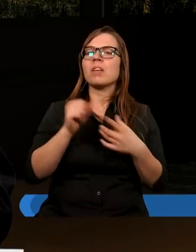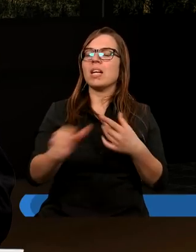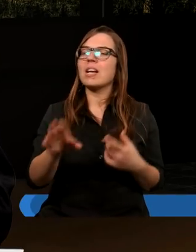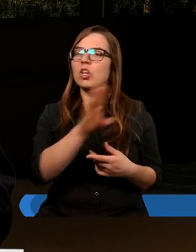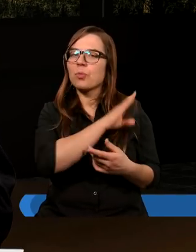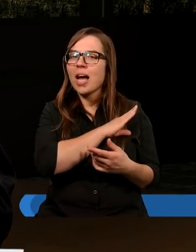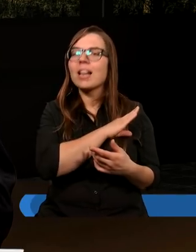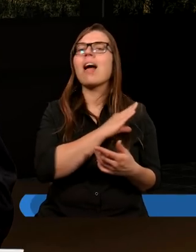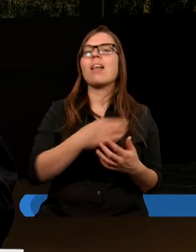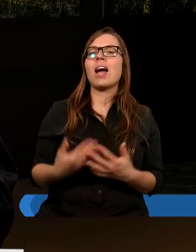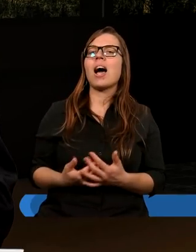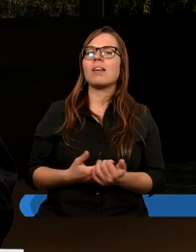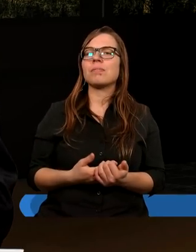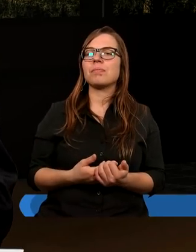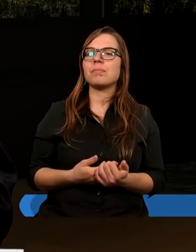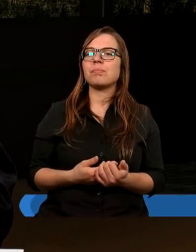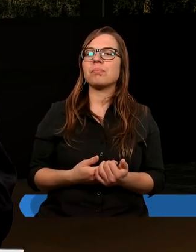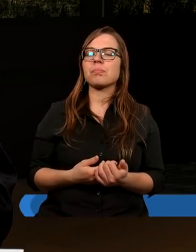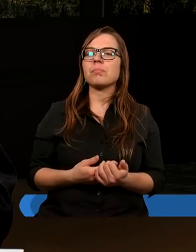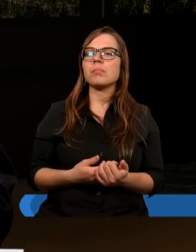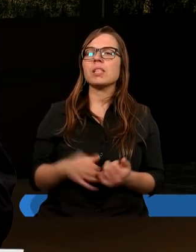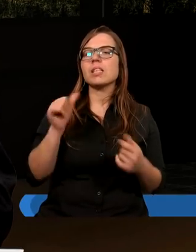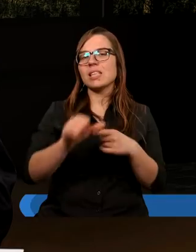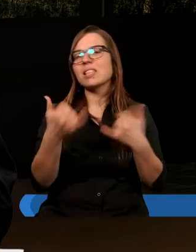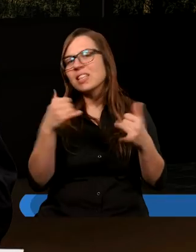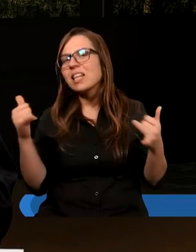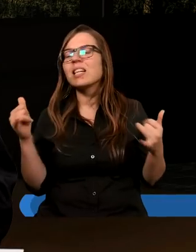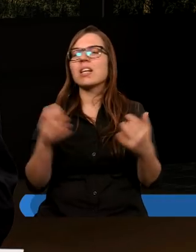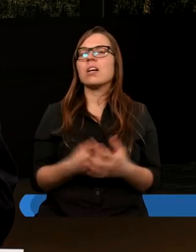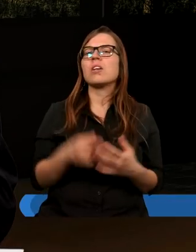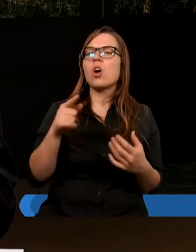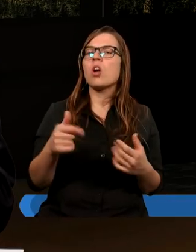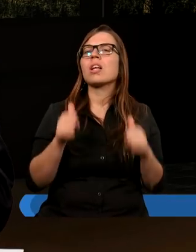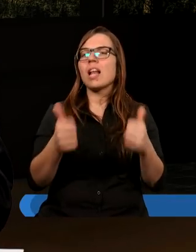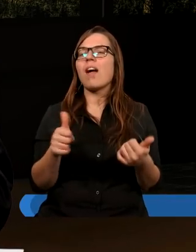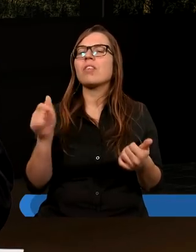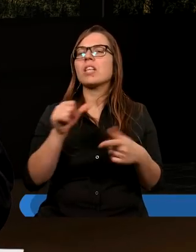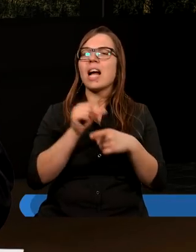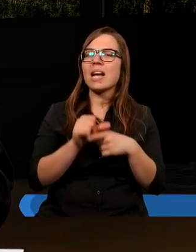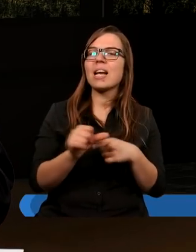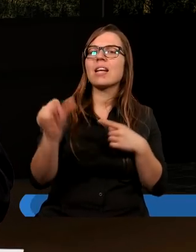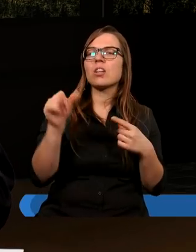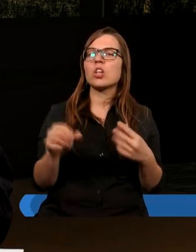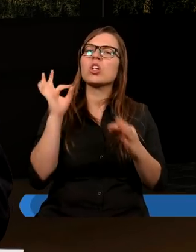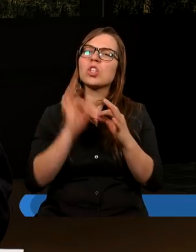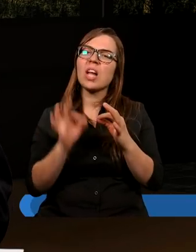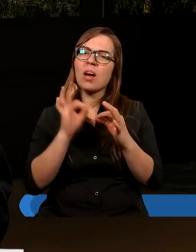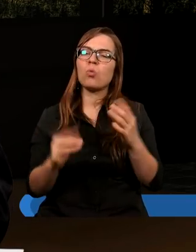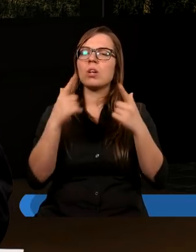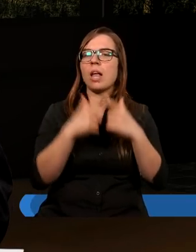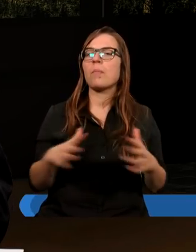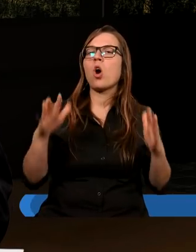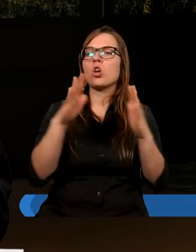śmiertelna i te inne, one sprawiają, że jesteśmy szczególnym